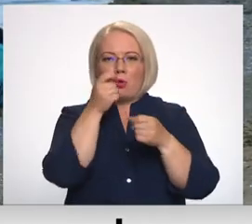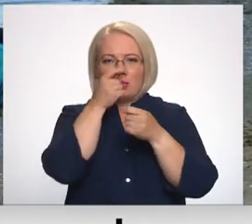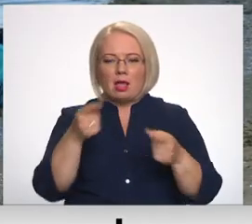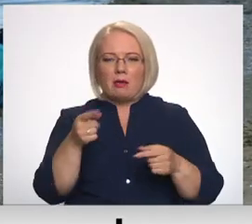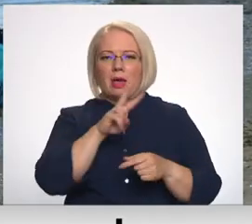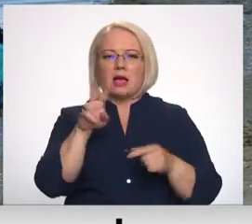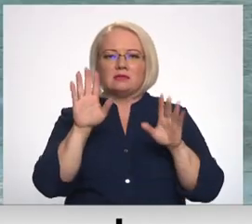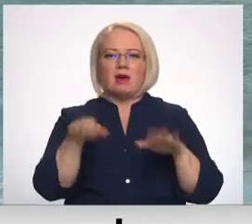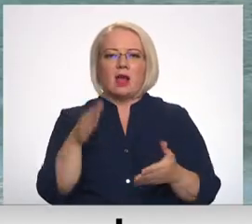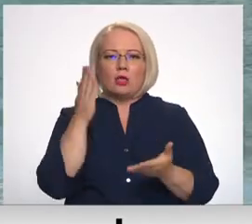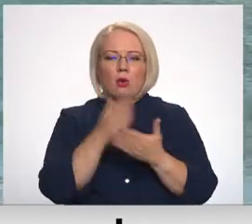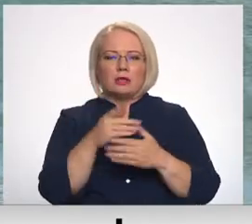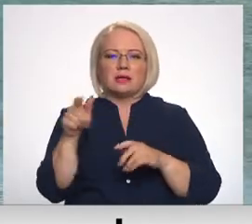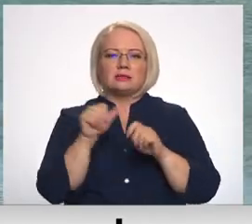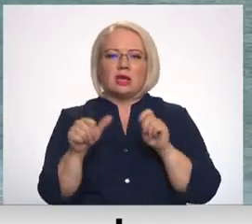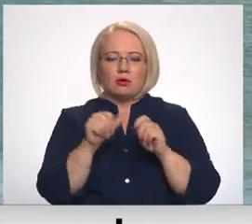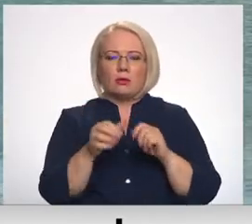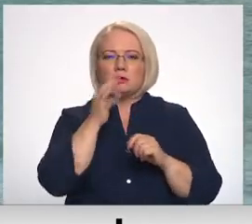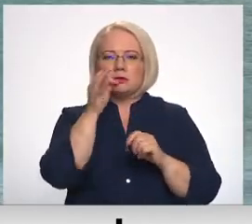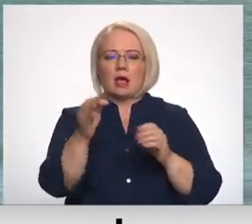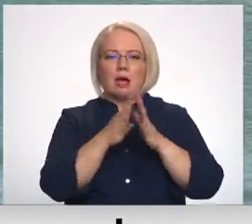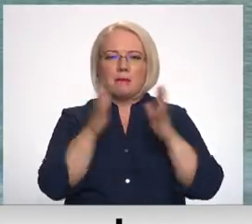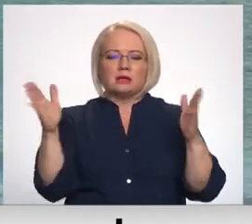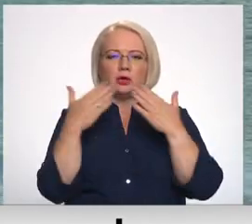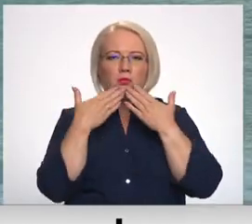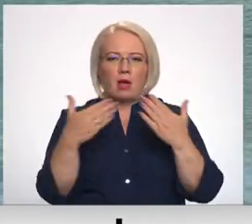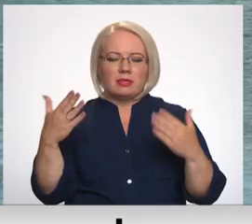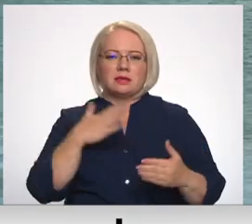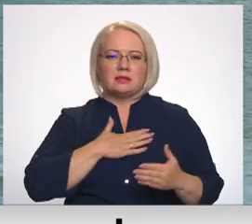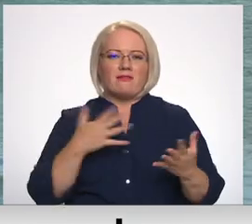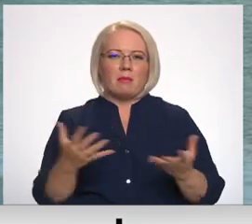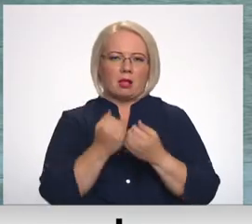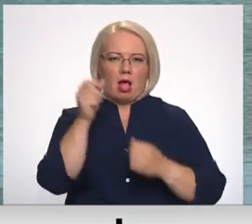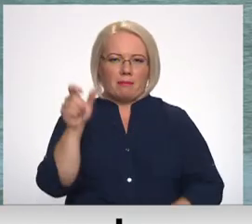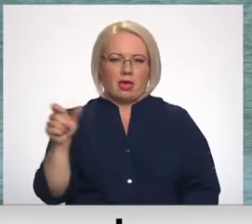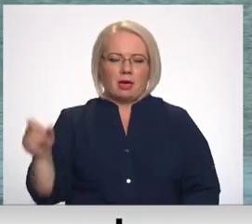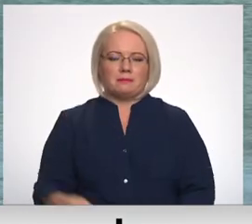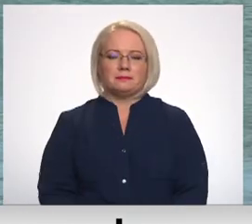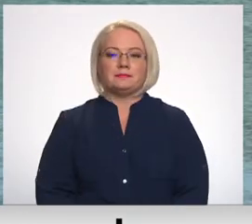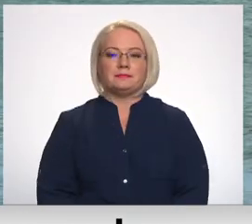varēja notikt asesot sīkums un sakam milzīgi paldies saviem glābējiem. Ines Čester, Jānis Goldbergs, TV Kurzeme.